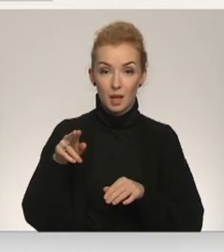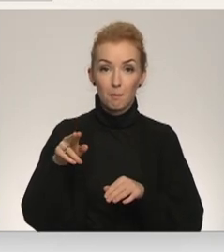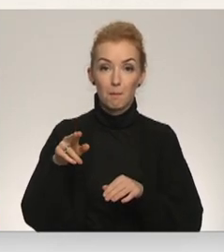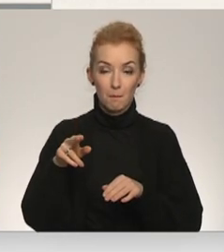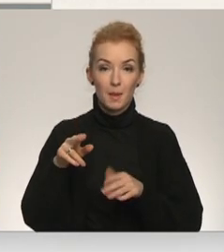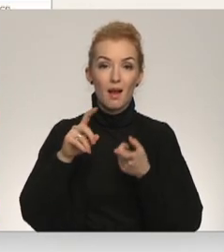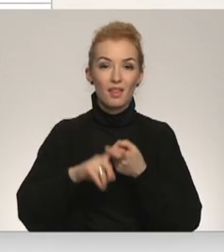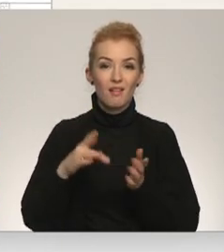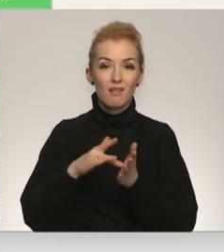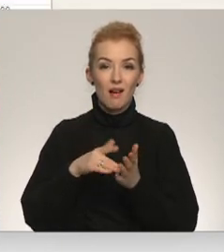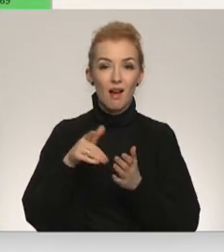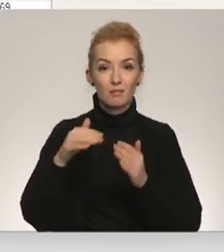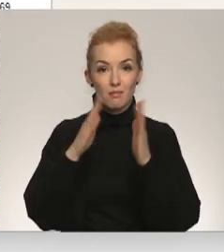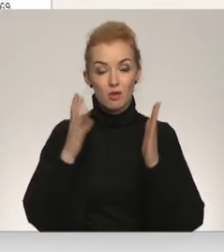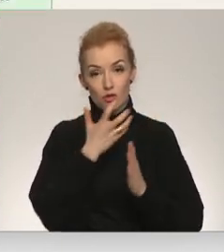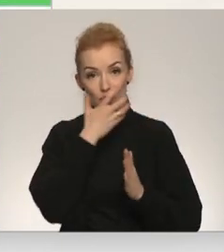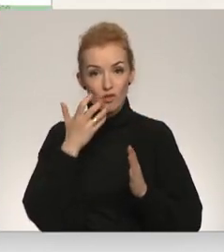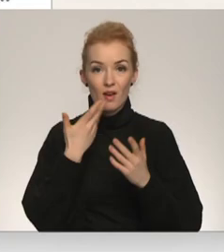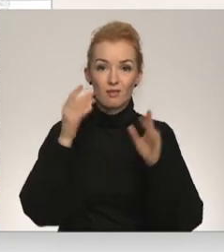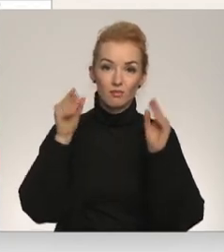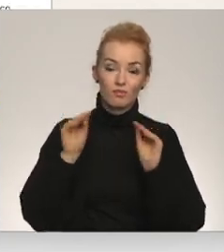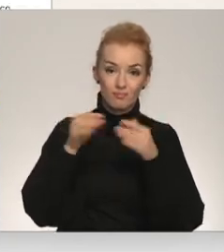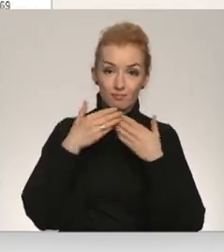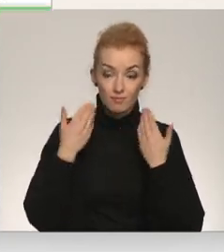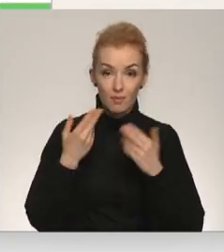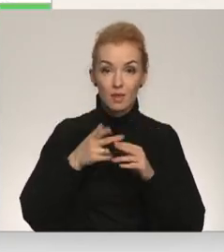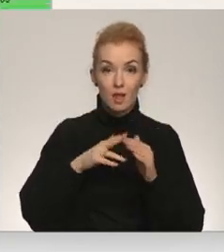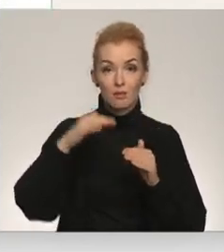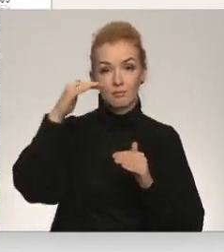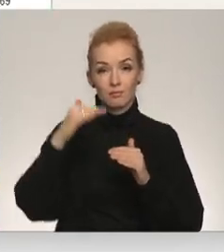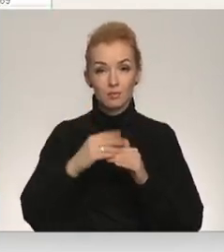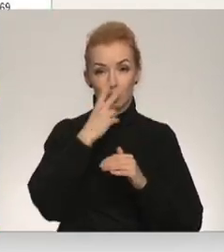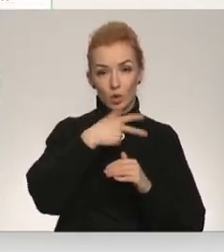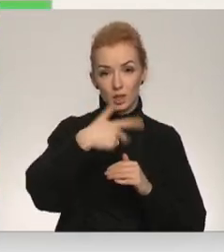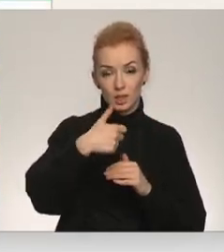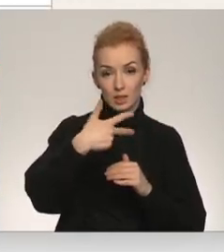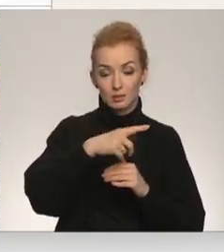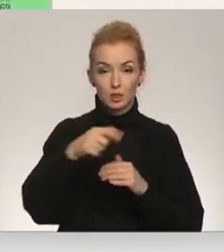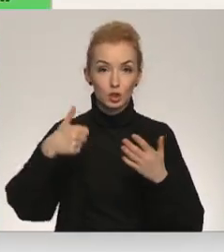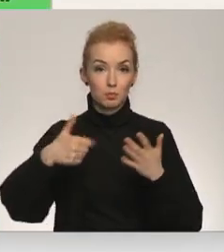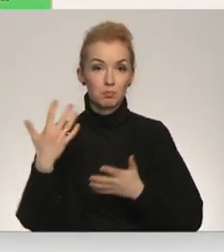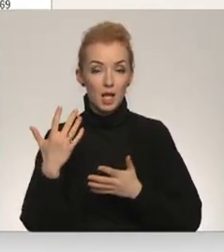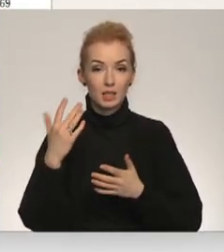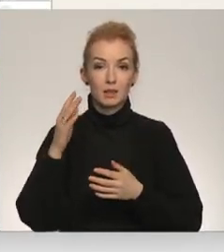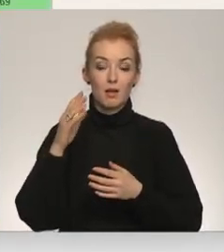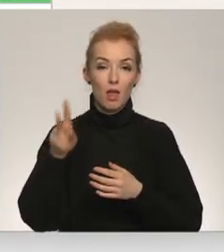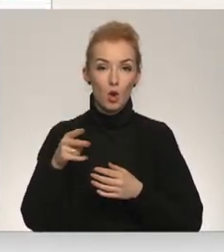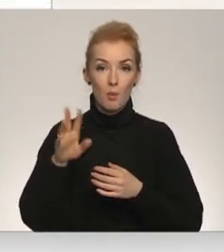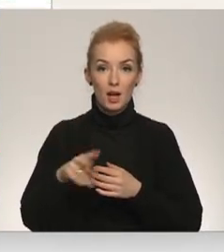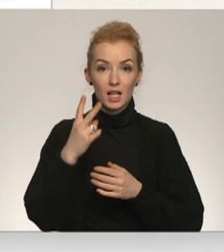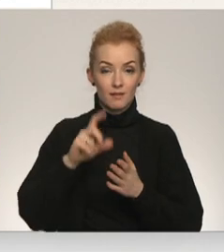no mājas energoefektivitātes, apkursa izmaksas vārstās no 30 līdz 65 eiro par divi stabi dzīvokli.